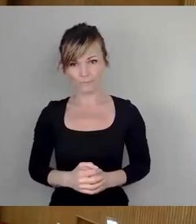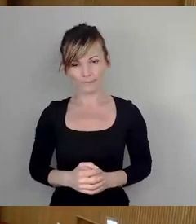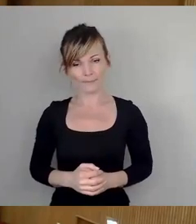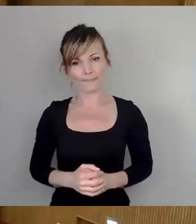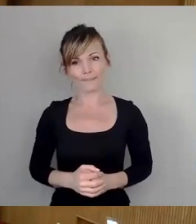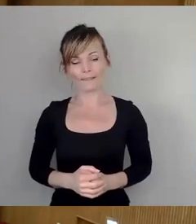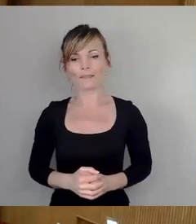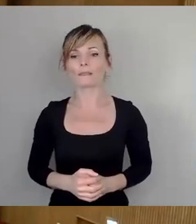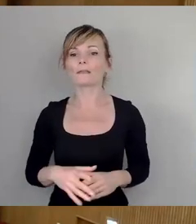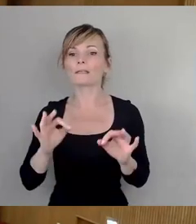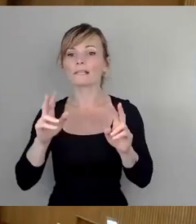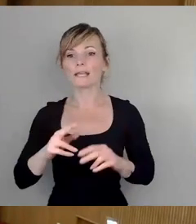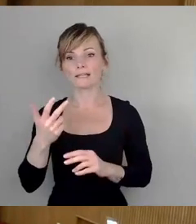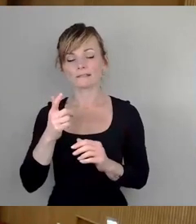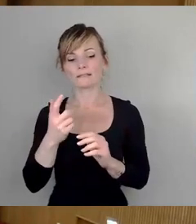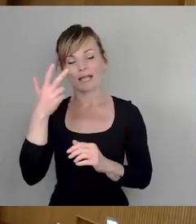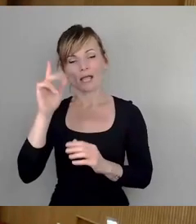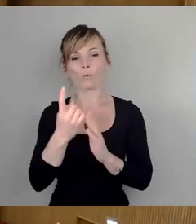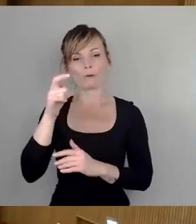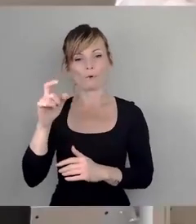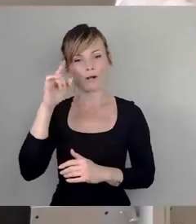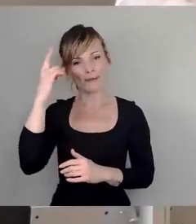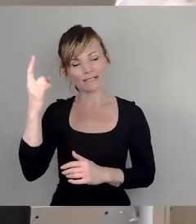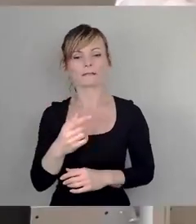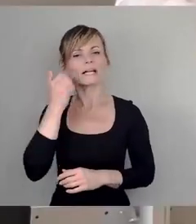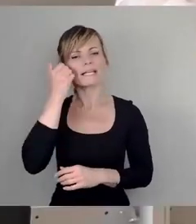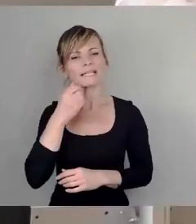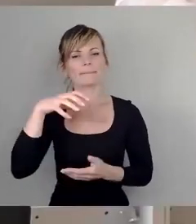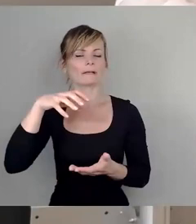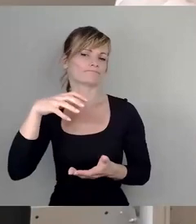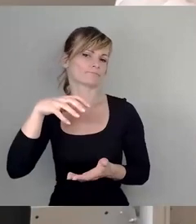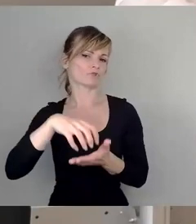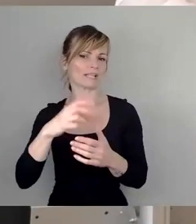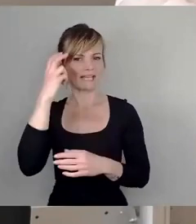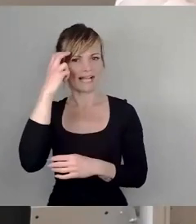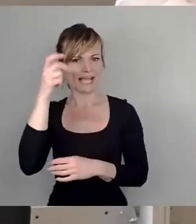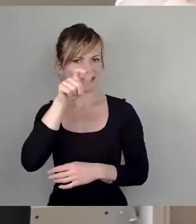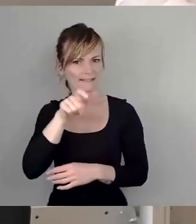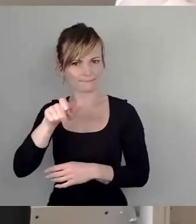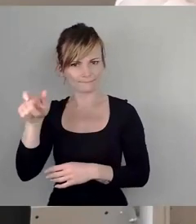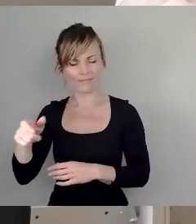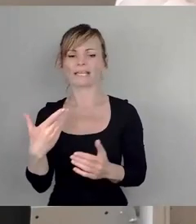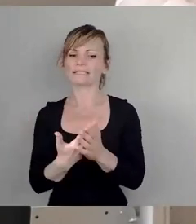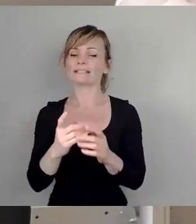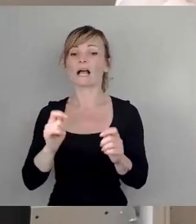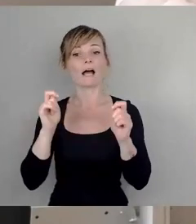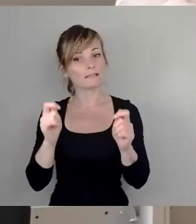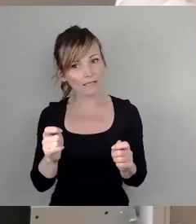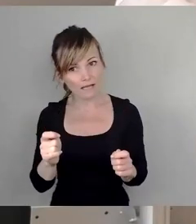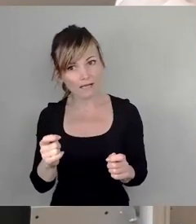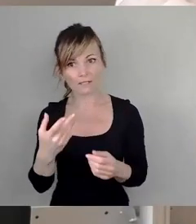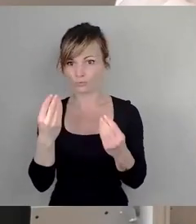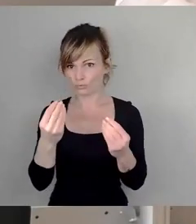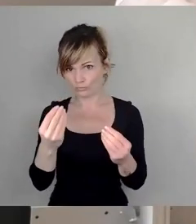Sehr geehrter Herr Oberbürgermeister, liebe Stadträte, der Antrag macht die übliche Wollte. Wir fangen an mit der Rettung des Klimas und